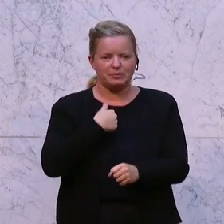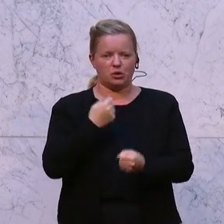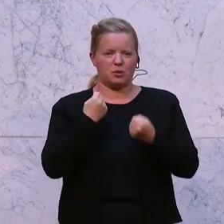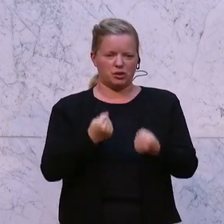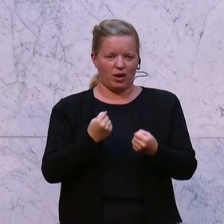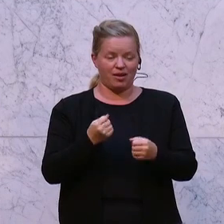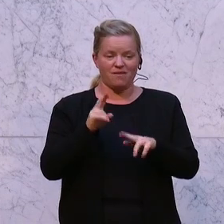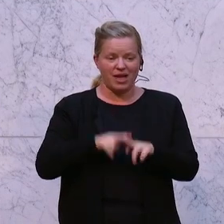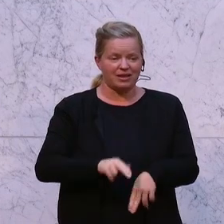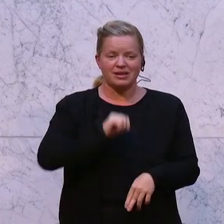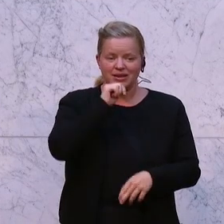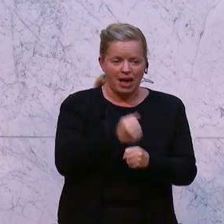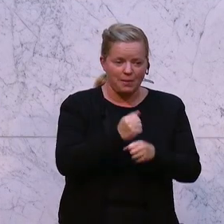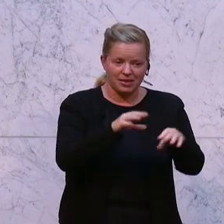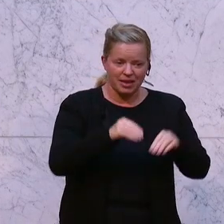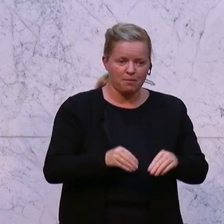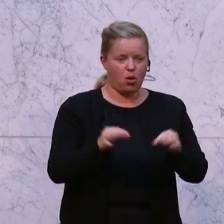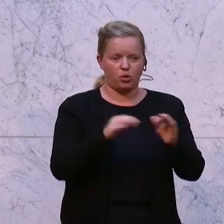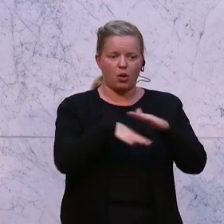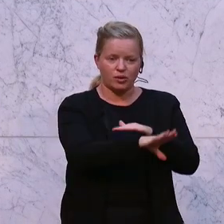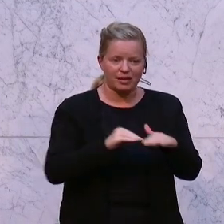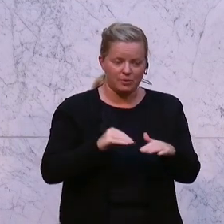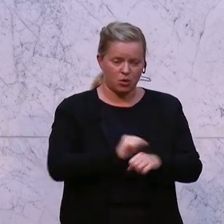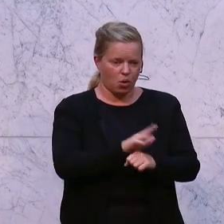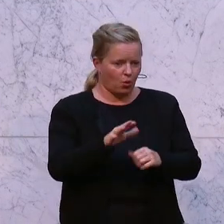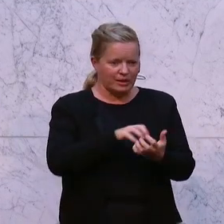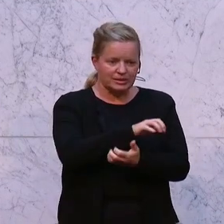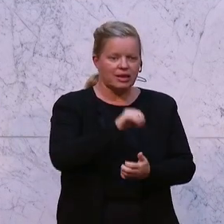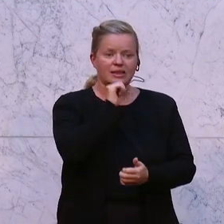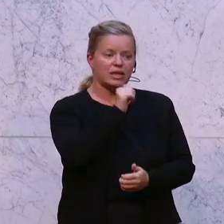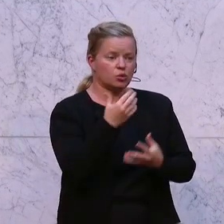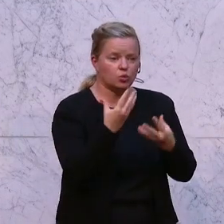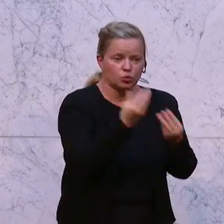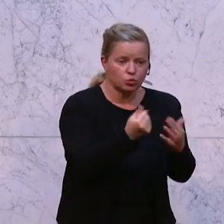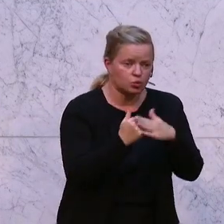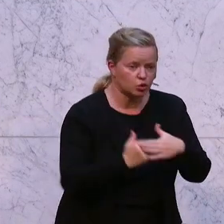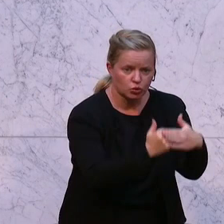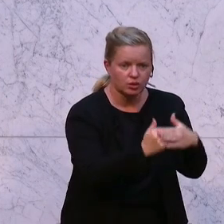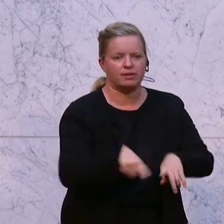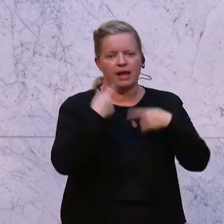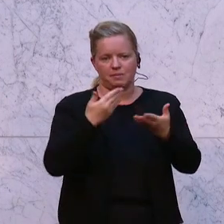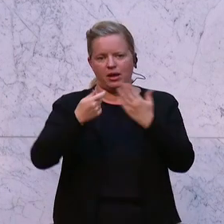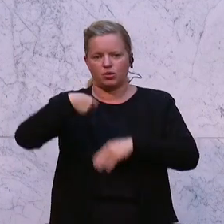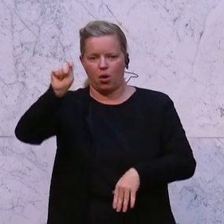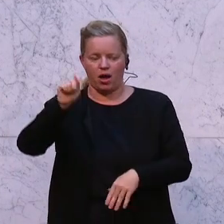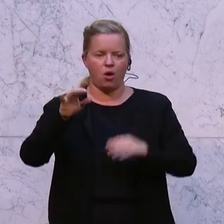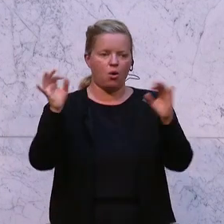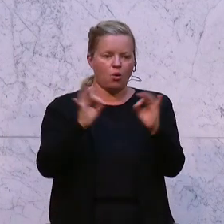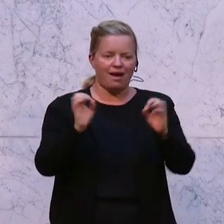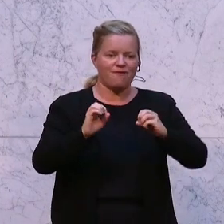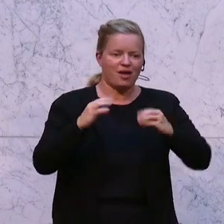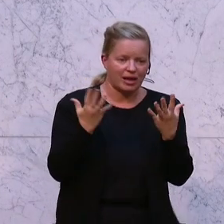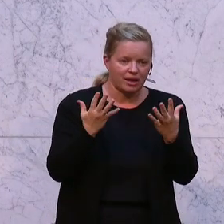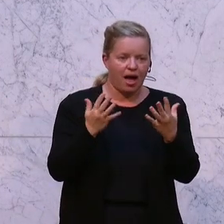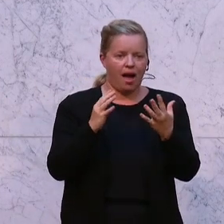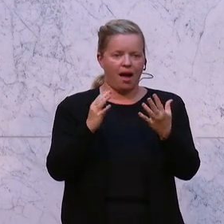gekommen, hätten wir nicht Arbeitnehmerinnen und Unternehmer in der Corona-Krise unterstützt, hätten wir nicht die Effekte der Teuerung in dem Ausmaß abgefedert, in dem wir das